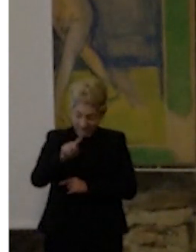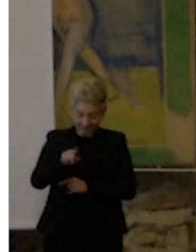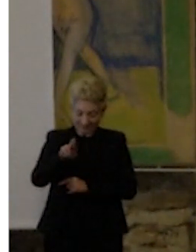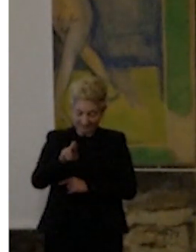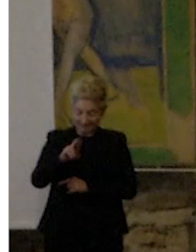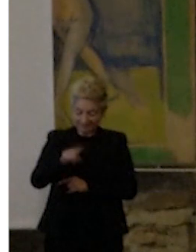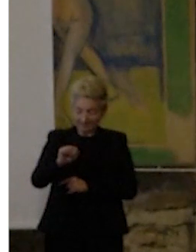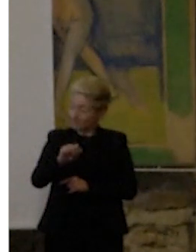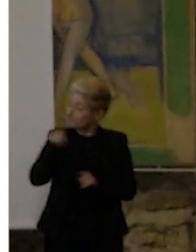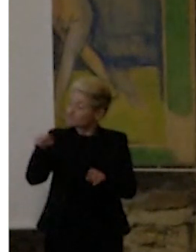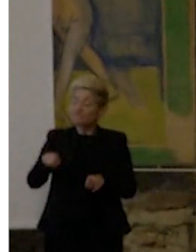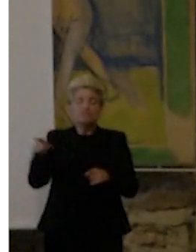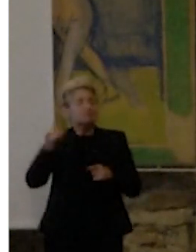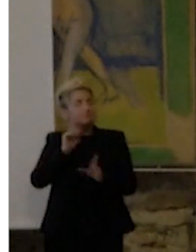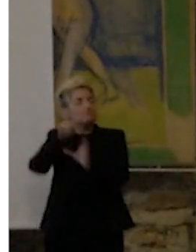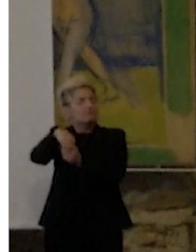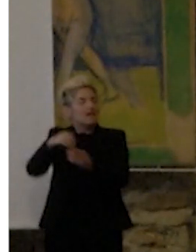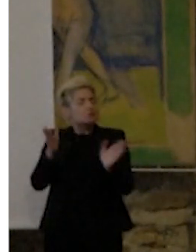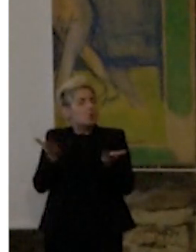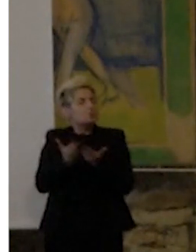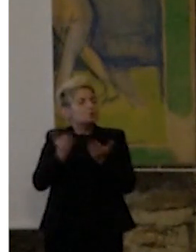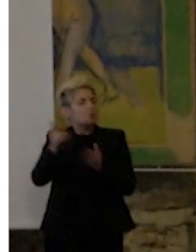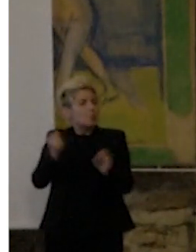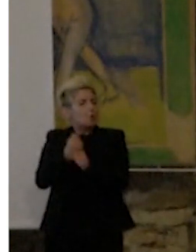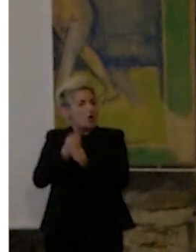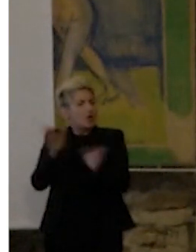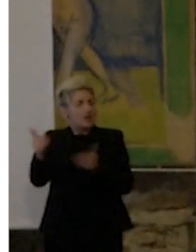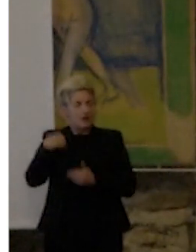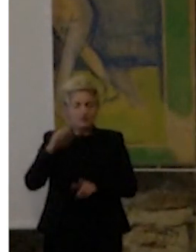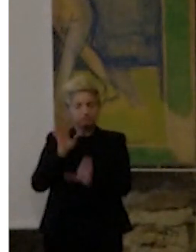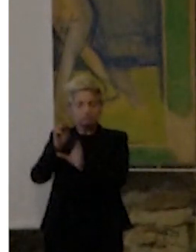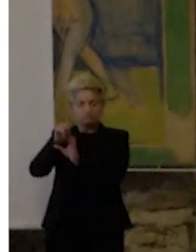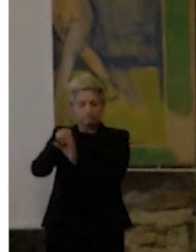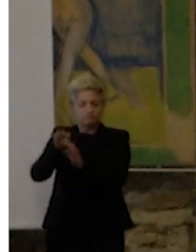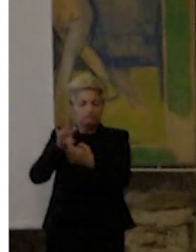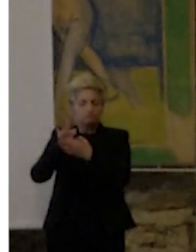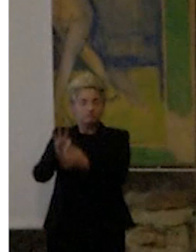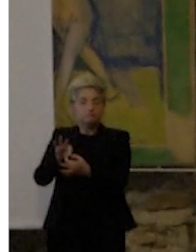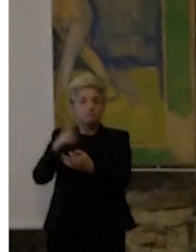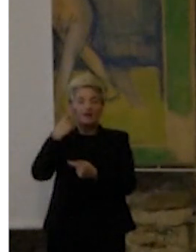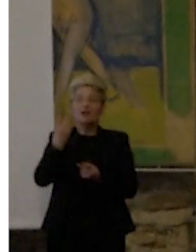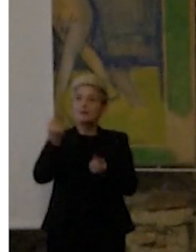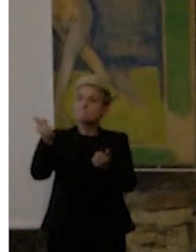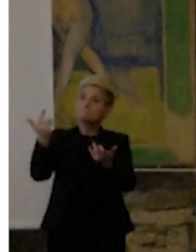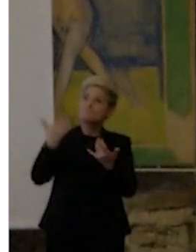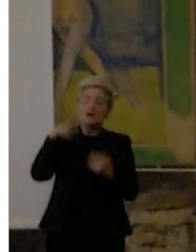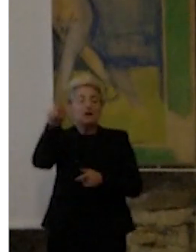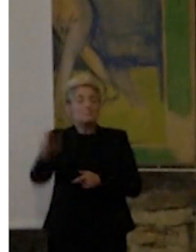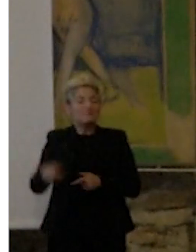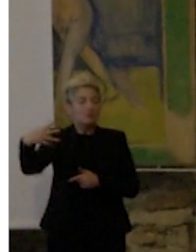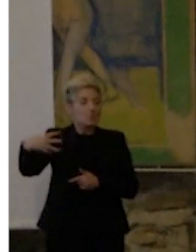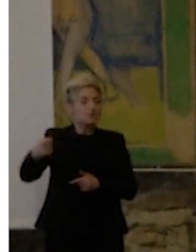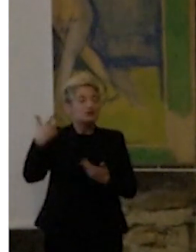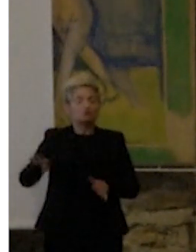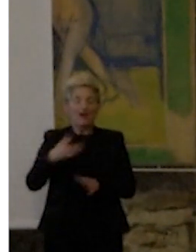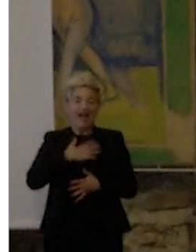si assorbe, si prende, si guarda. Poi c'è la figura di questa persona, ormai novantenne, che aveva